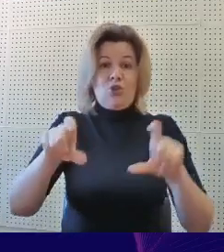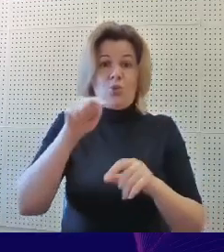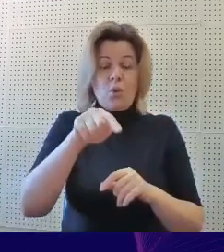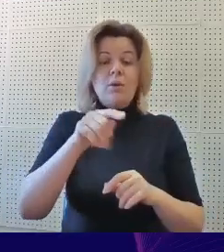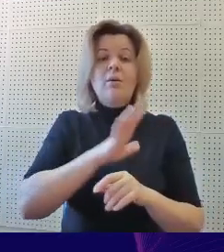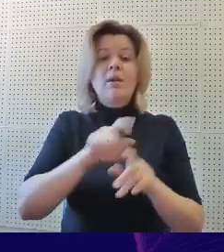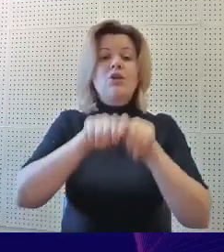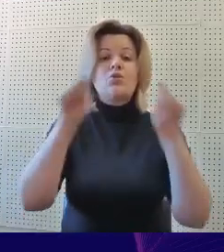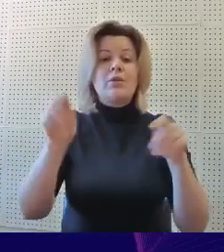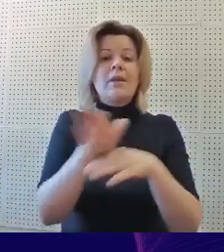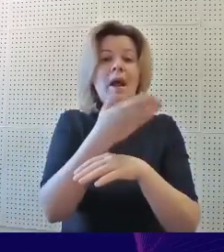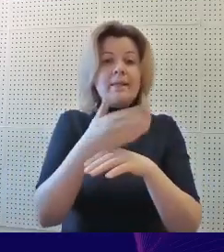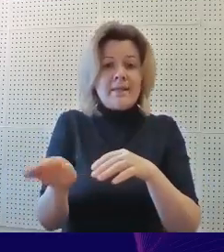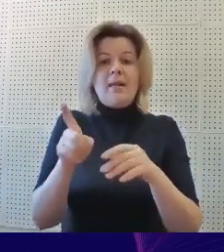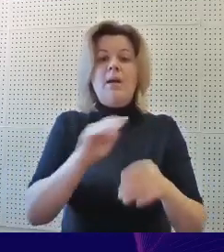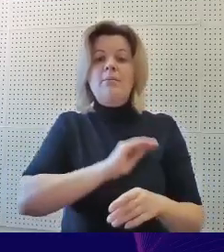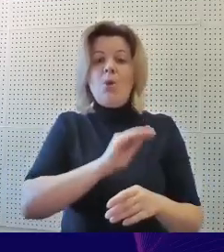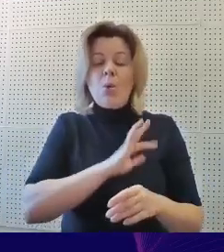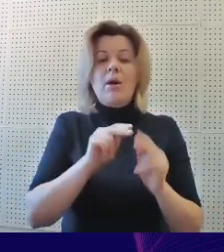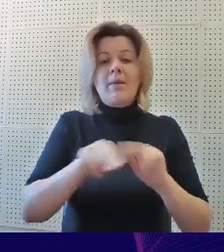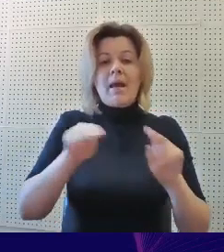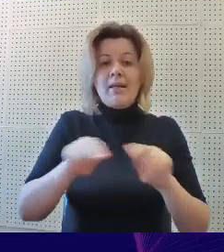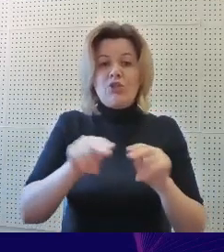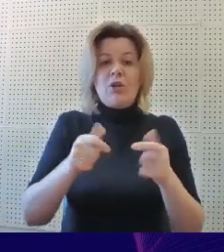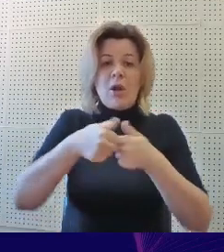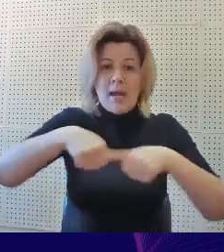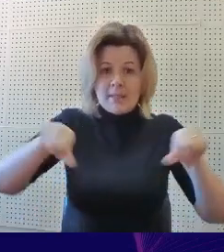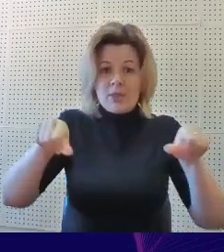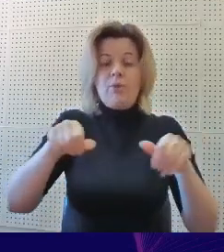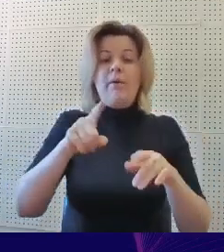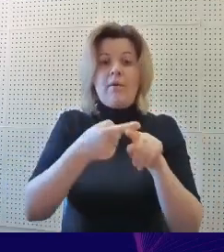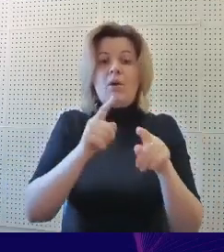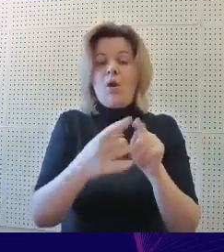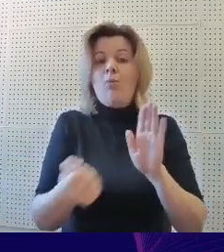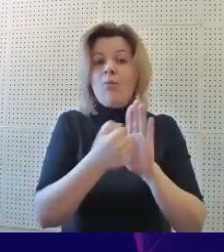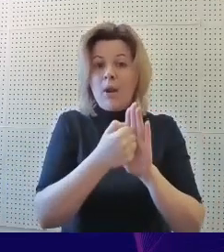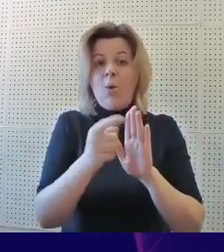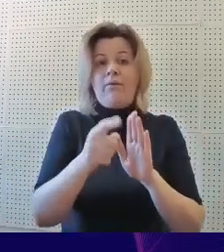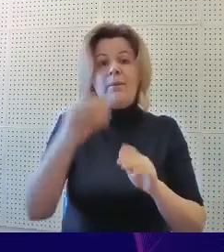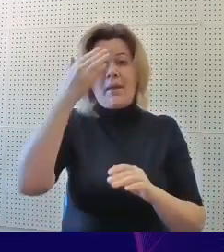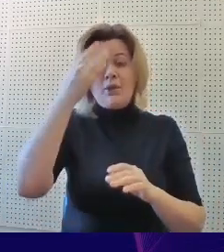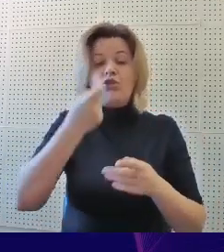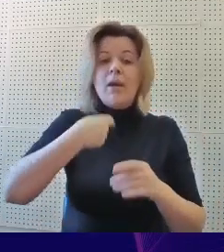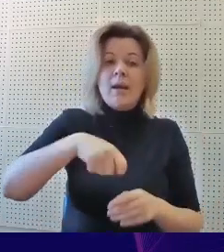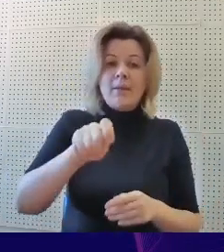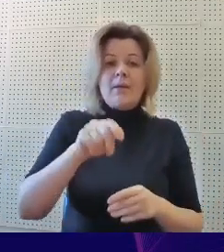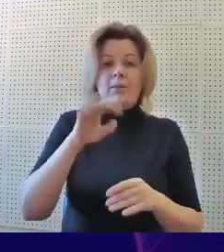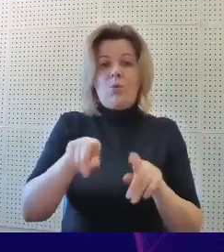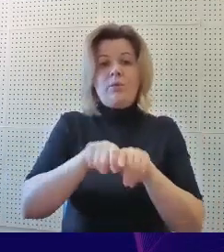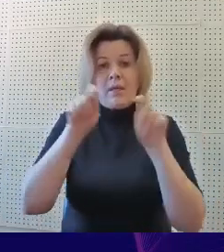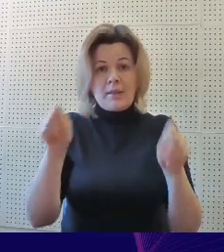сайтах школ были созданы разделы «Психолого-педагогический консилиум», в которых опубликованы методические